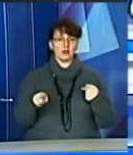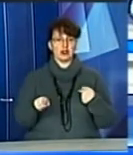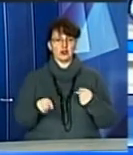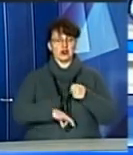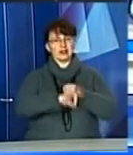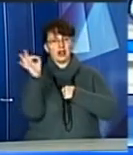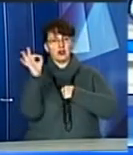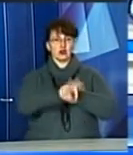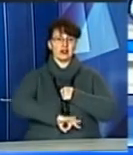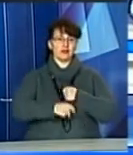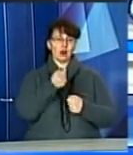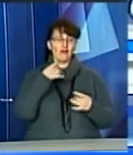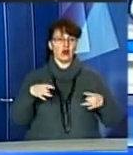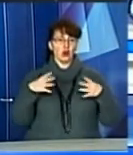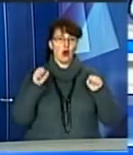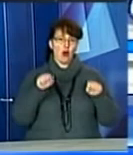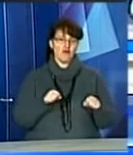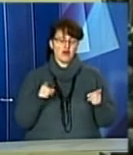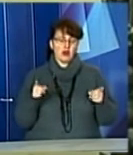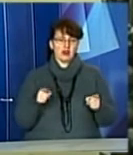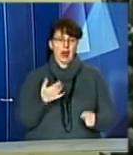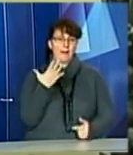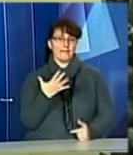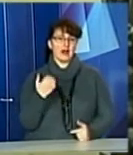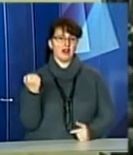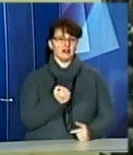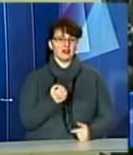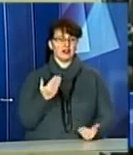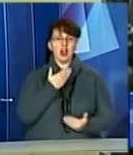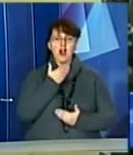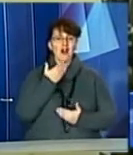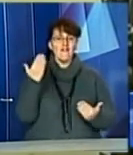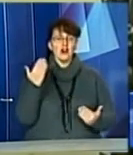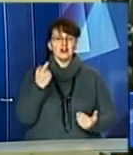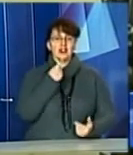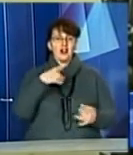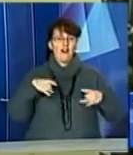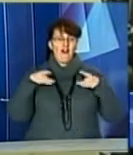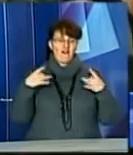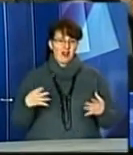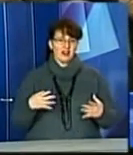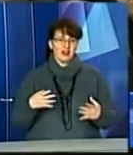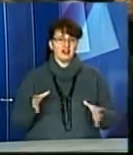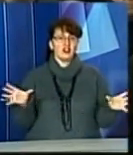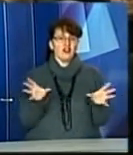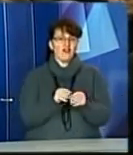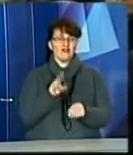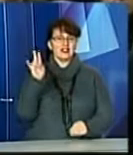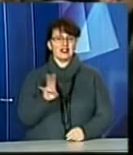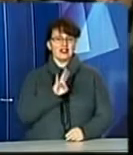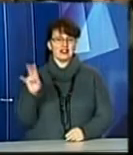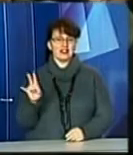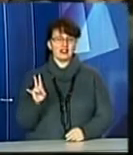Східним Великоднем можуть досягати п'яти тижнів. В останній Великдень християни всіх конфесій святкували спільно в 2014